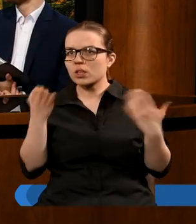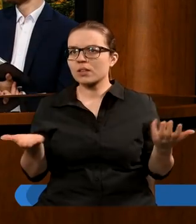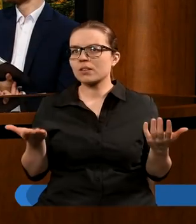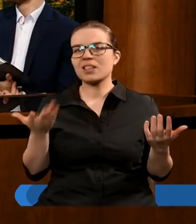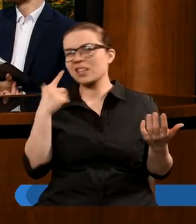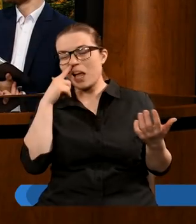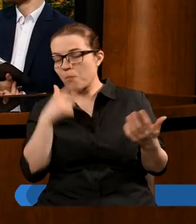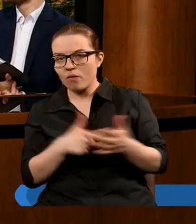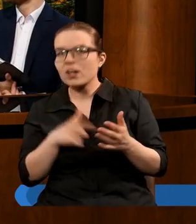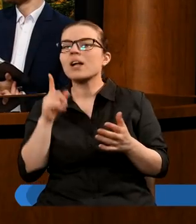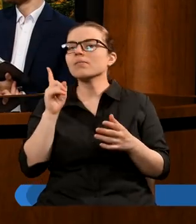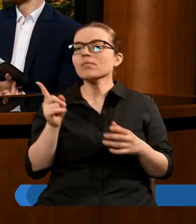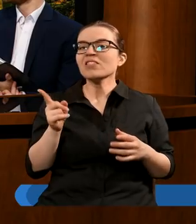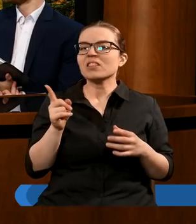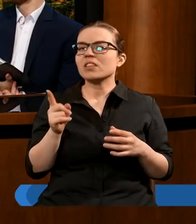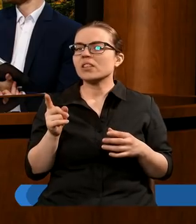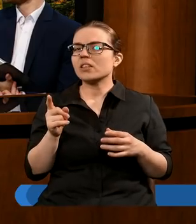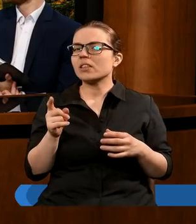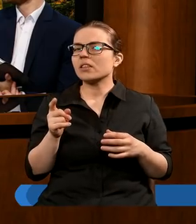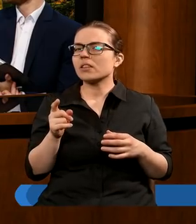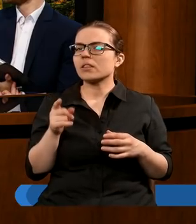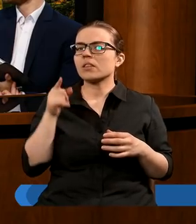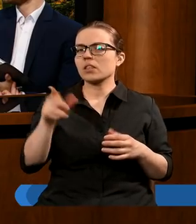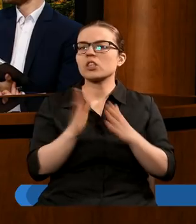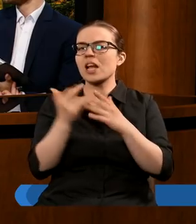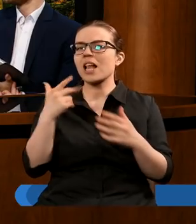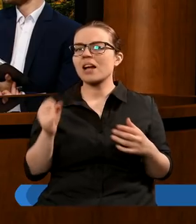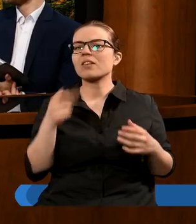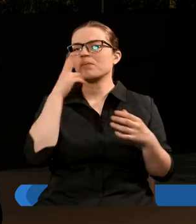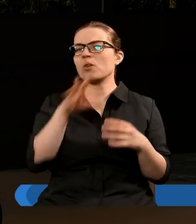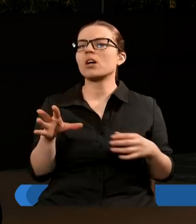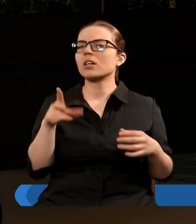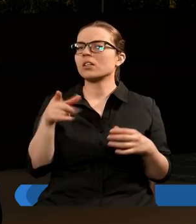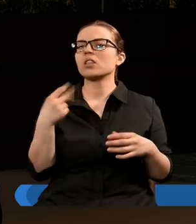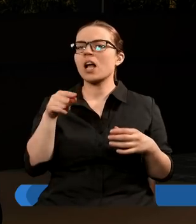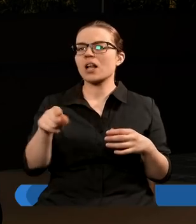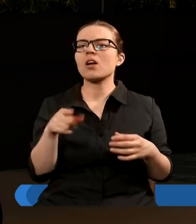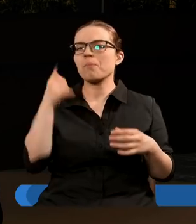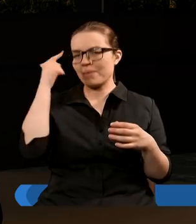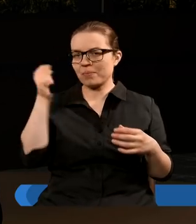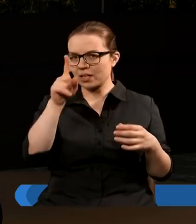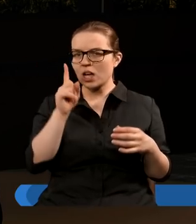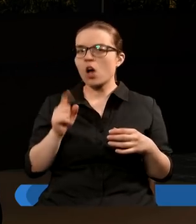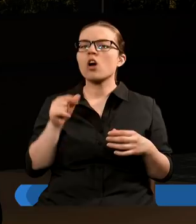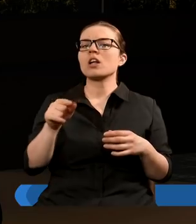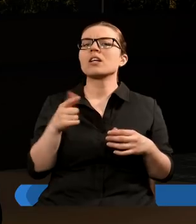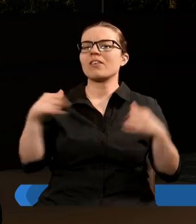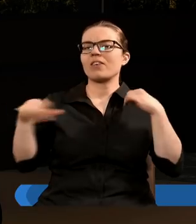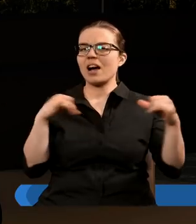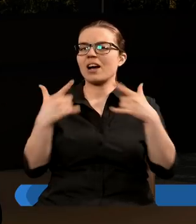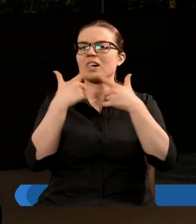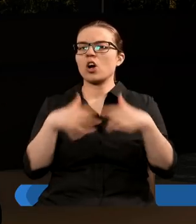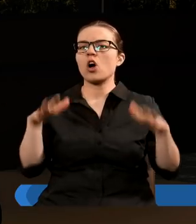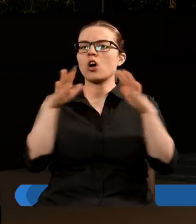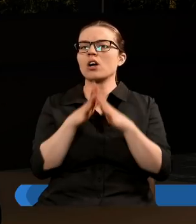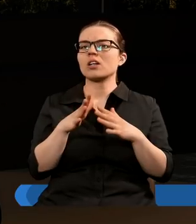powinien, ale jak pokazuje historię, tak się wydarzyło. Poza tym pamiętajmy o tym, że władza Kościoła